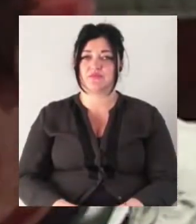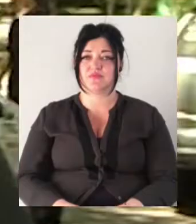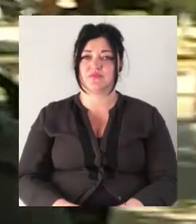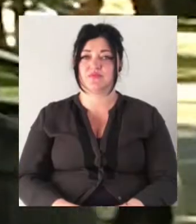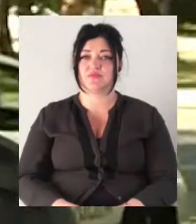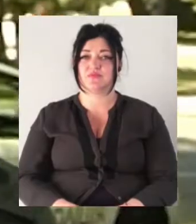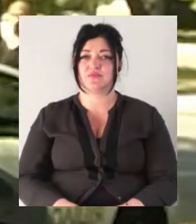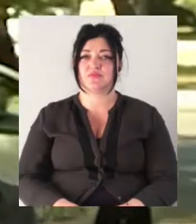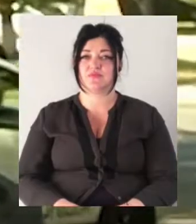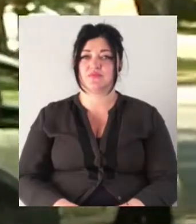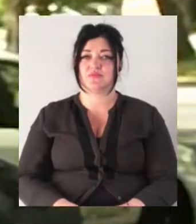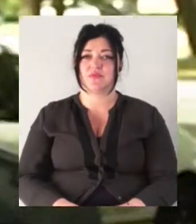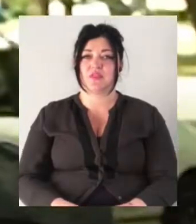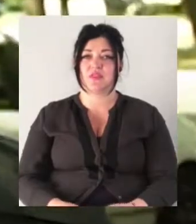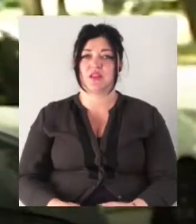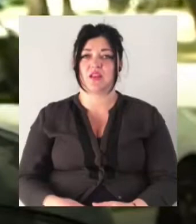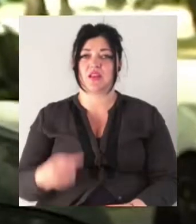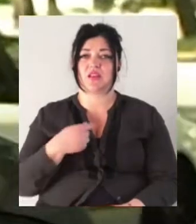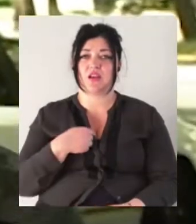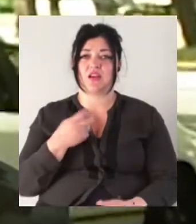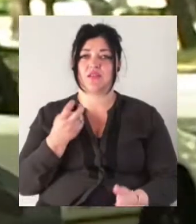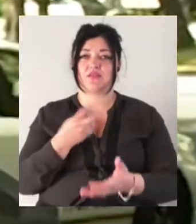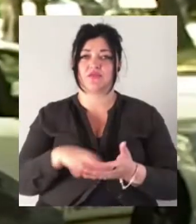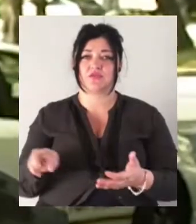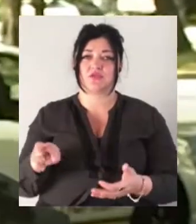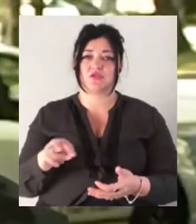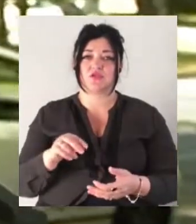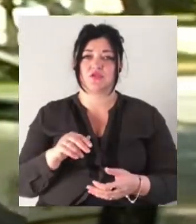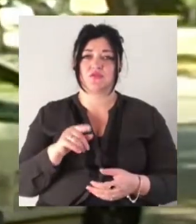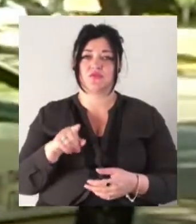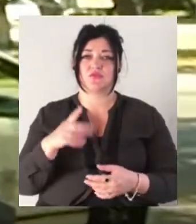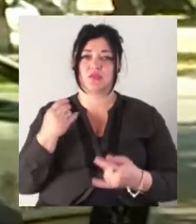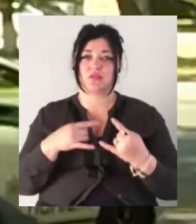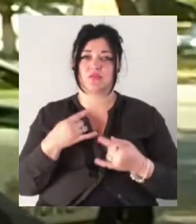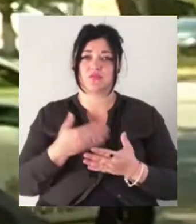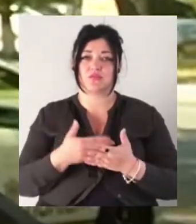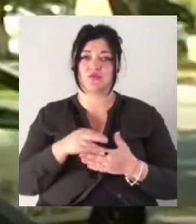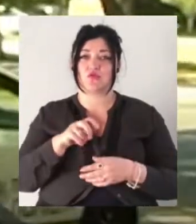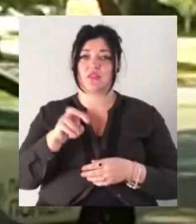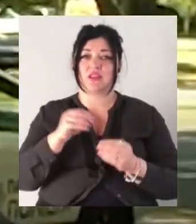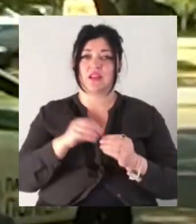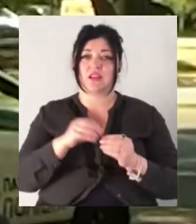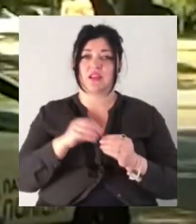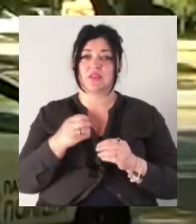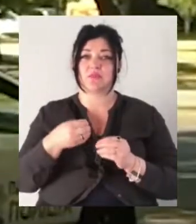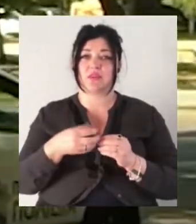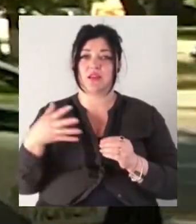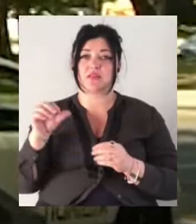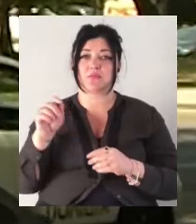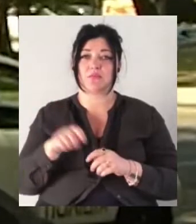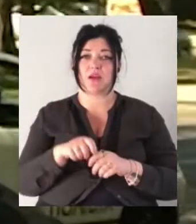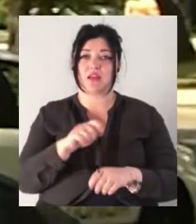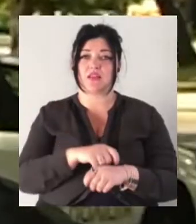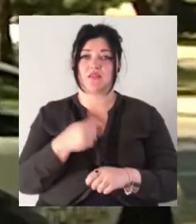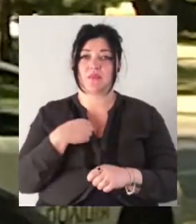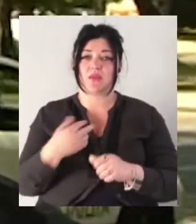Я вийшов з редакції «Суспільного телебачення», буквально пройшов 10-15 метрів. На мене напали ззаду двоє